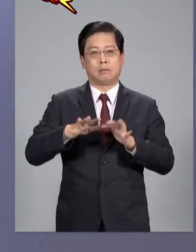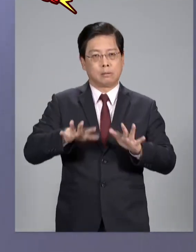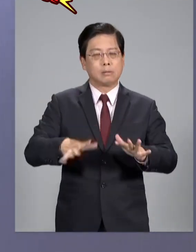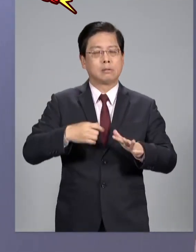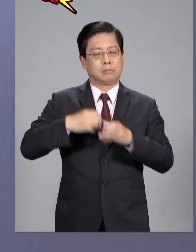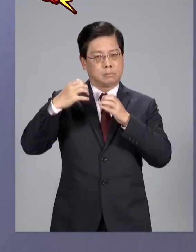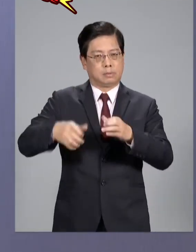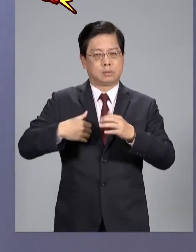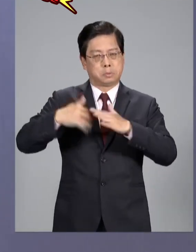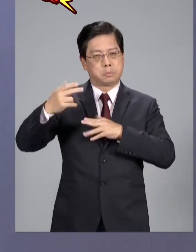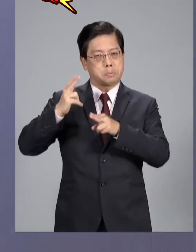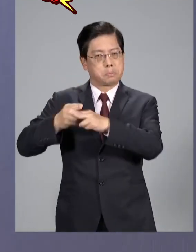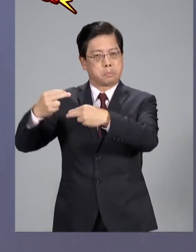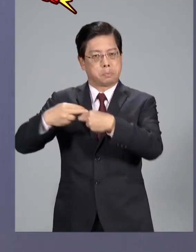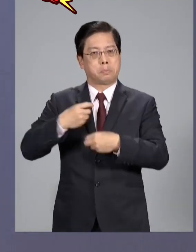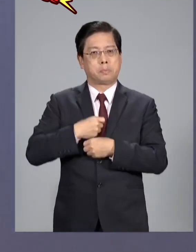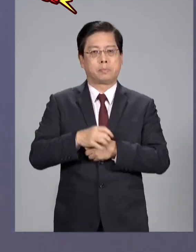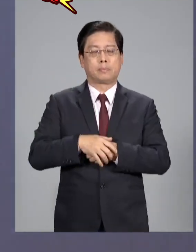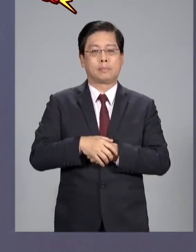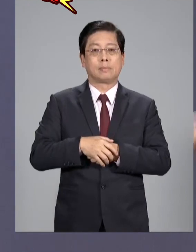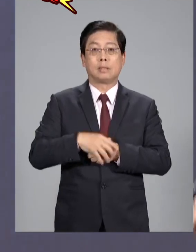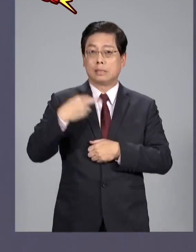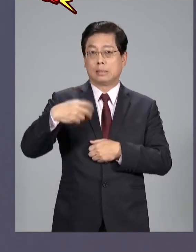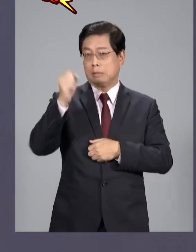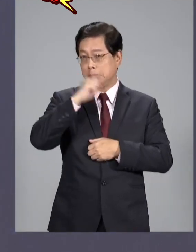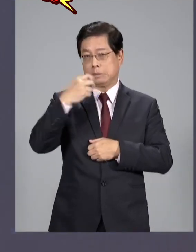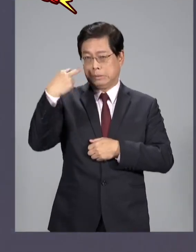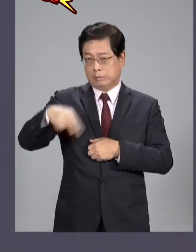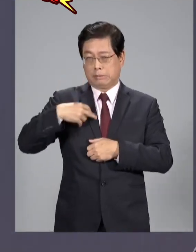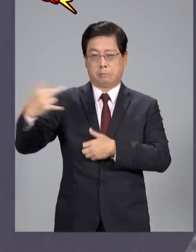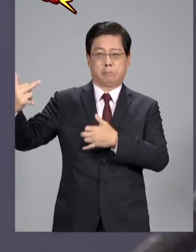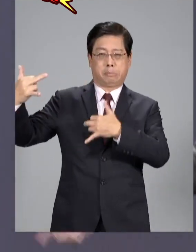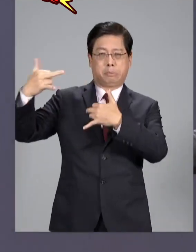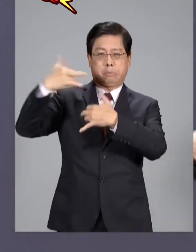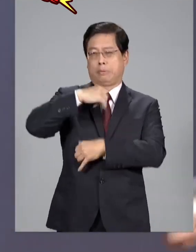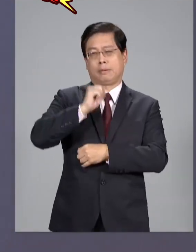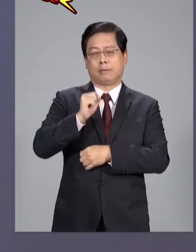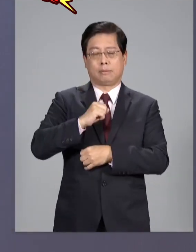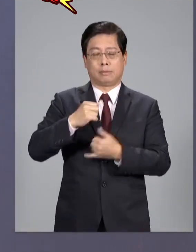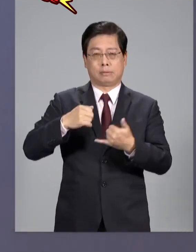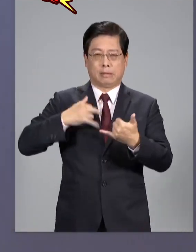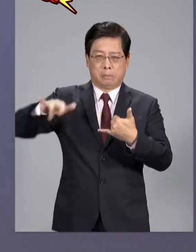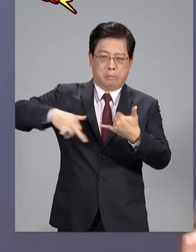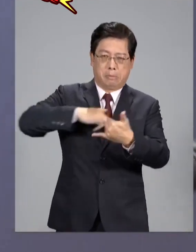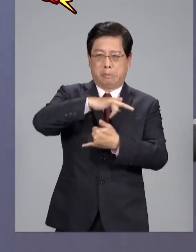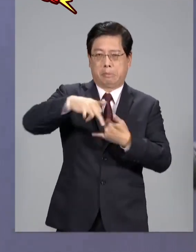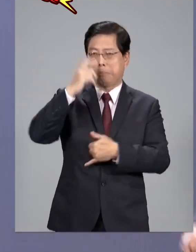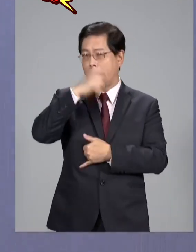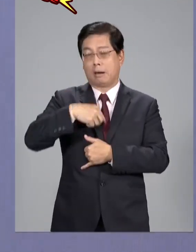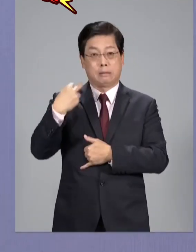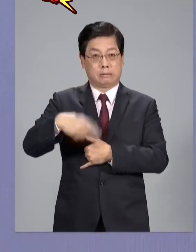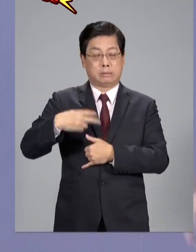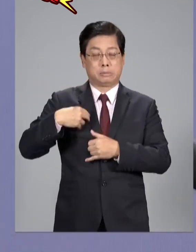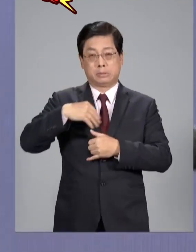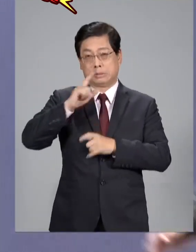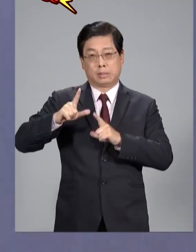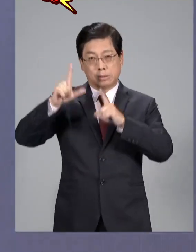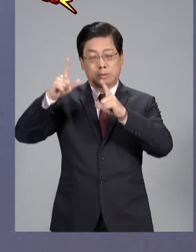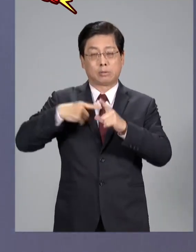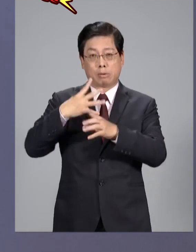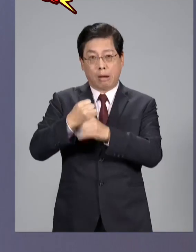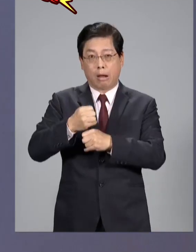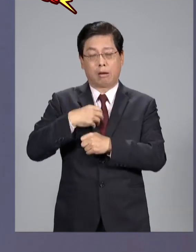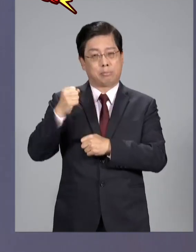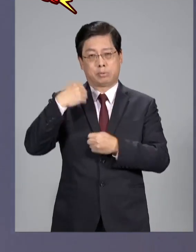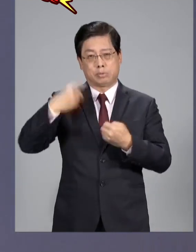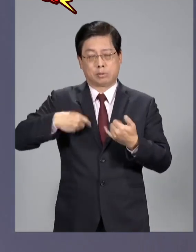要建立一個互心的機制你的戰機不要再越過中線來了你這戰艦不要再繞台灣了你的什麼山東號遼寧號不要跑